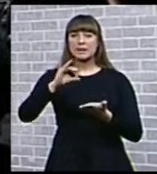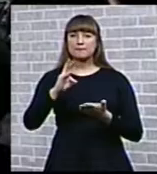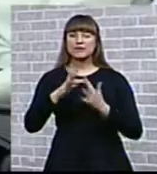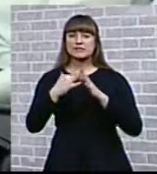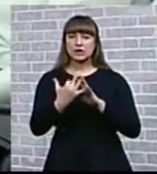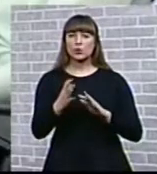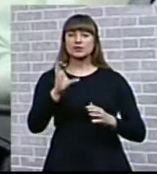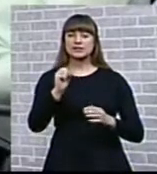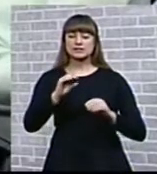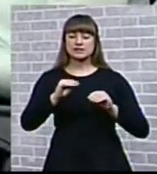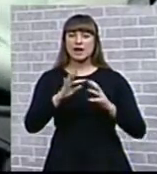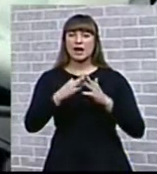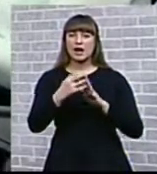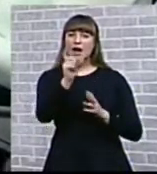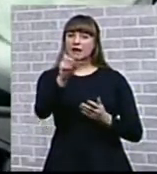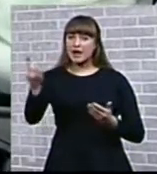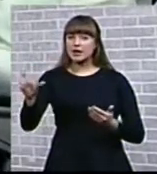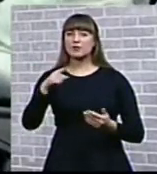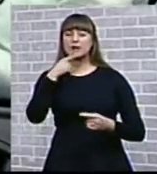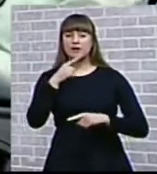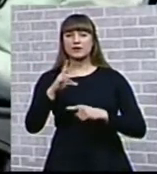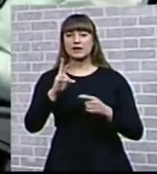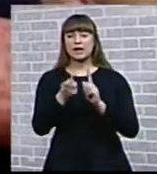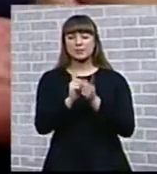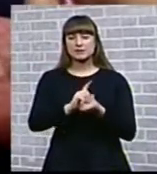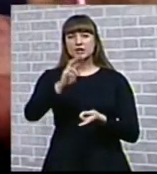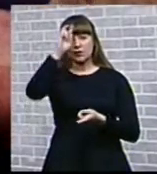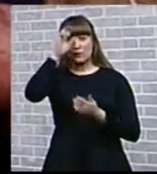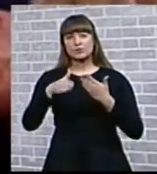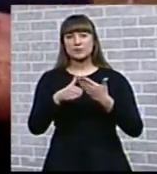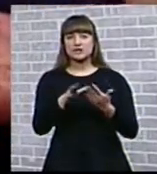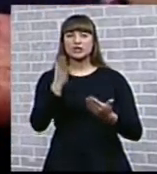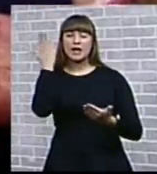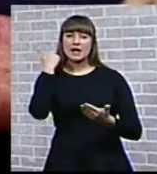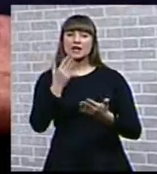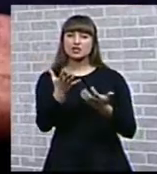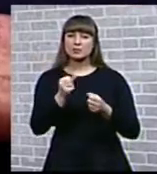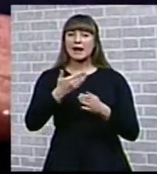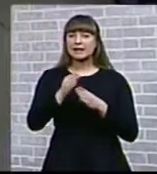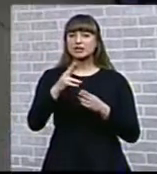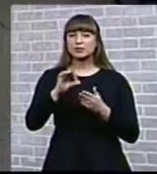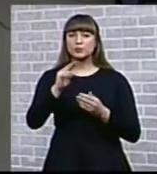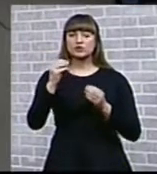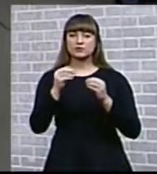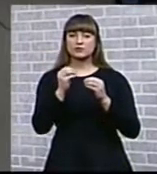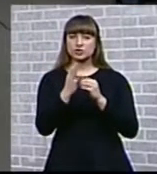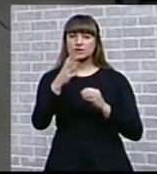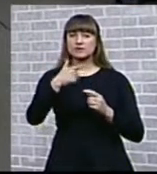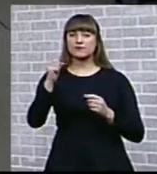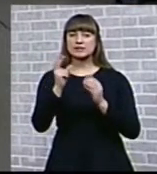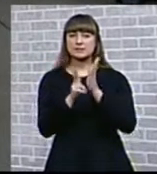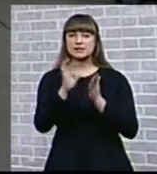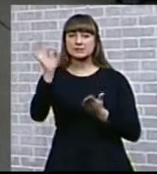с аграриями говорили об изменениях в господдержке хозяйств. Раньше аграрии брали кредит под 14-18%, полностью